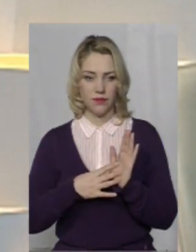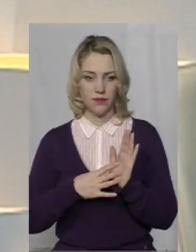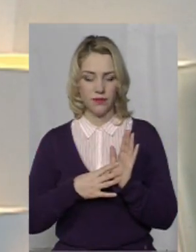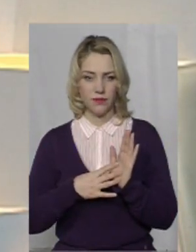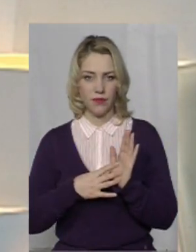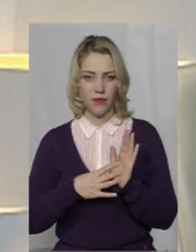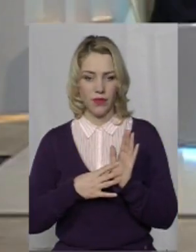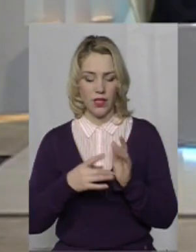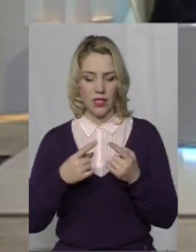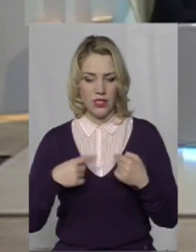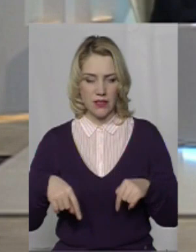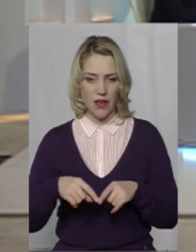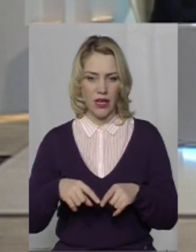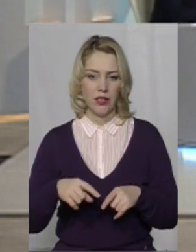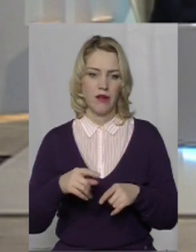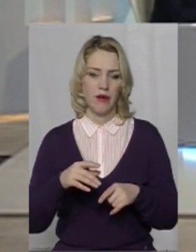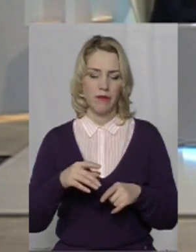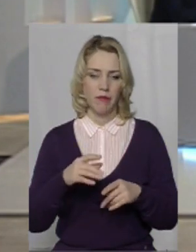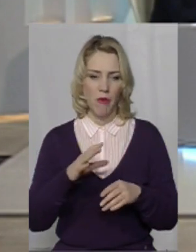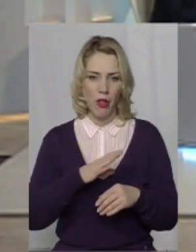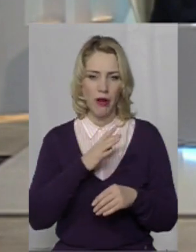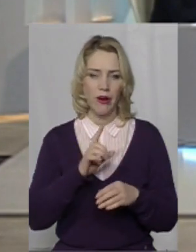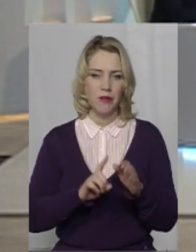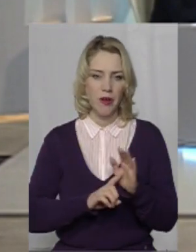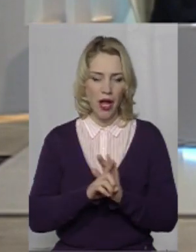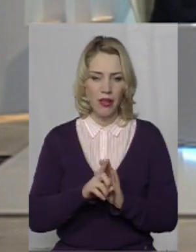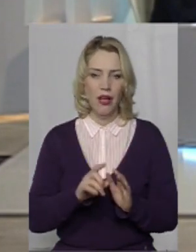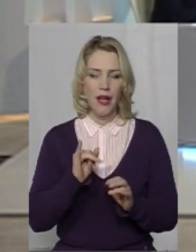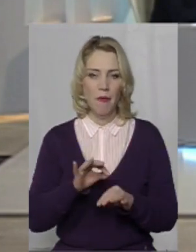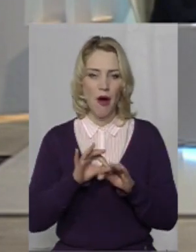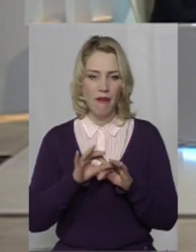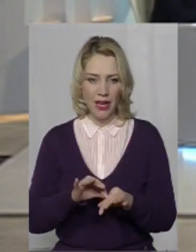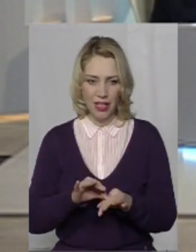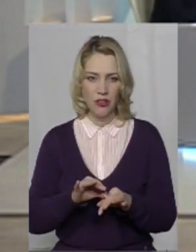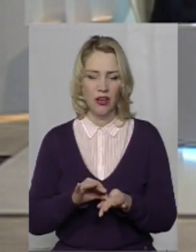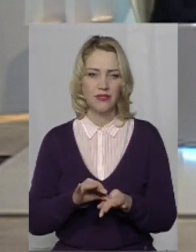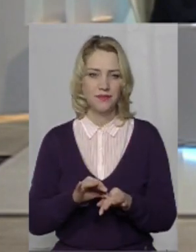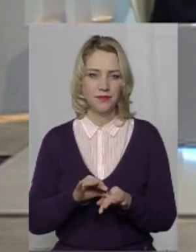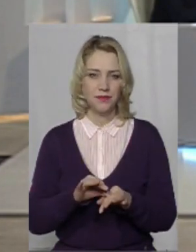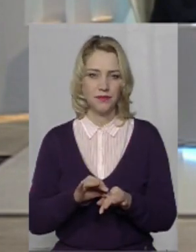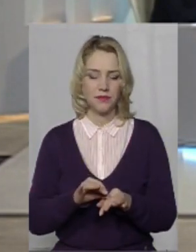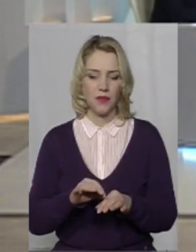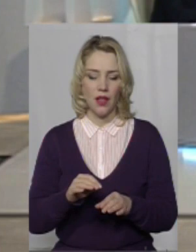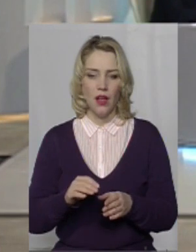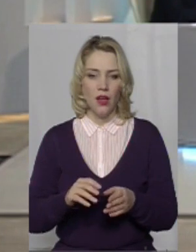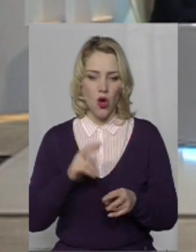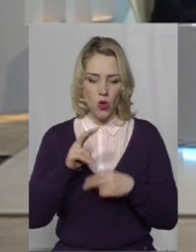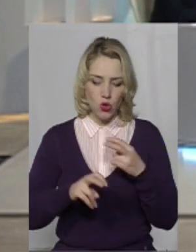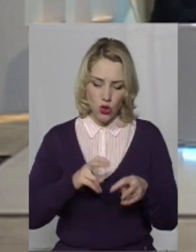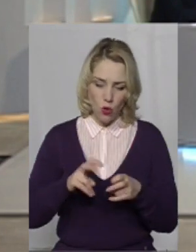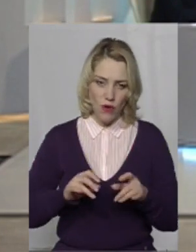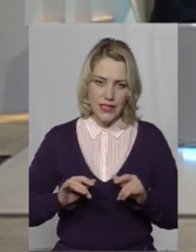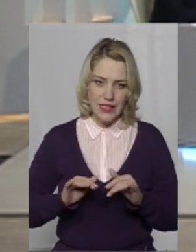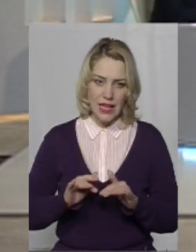В сфері суспільного моралі було розпочато і проведено оперативно-рушикові заходи,